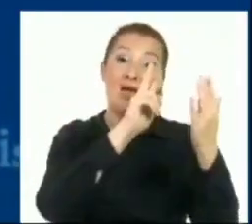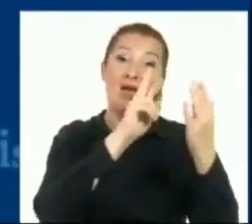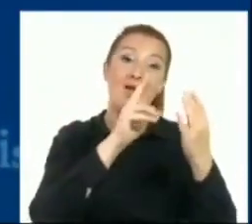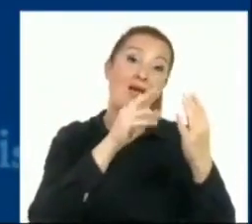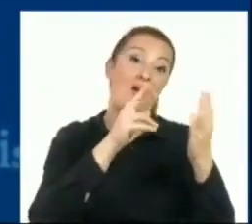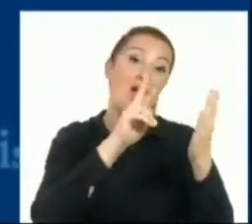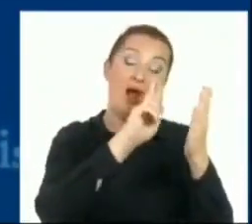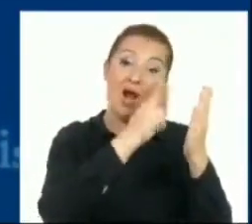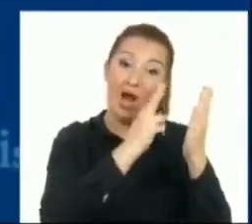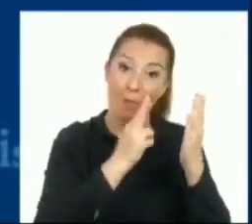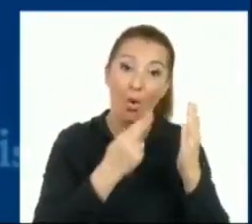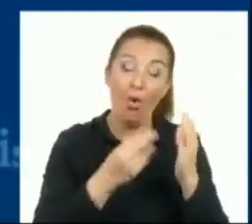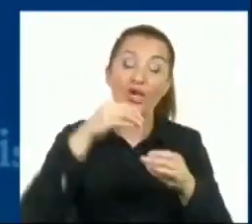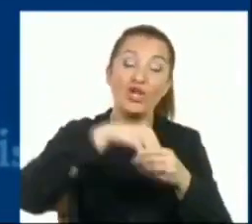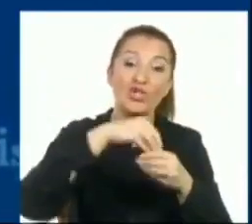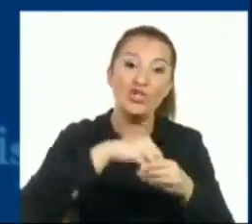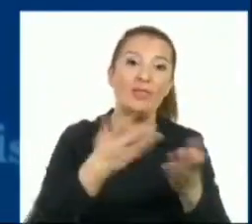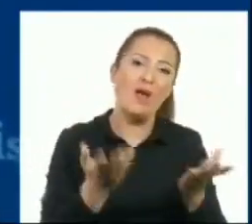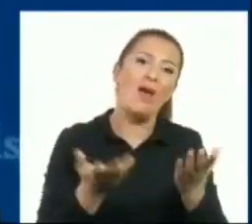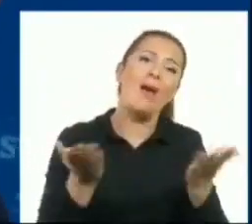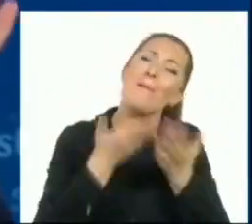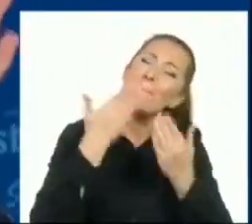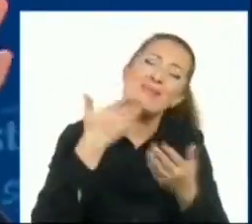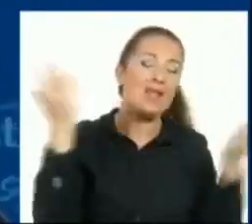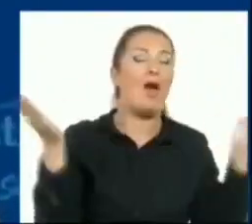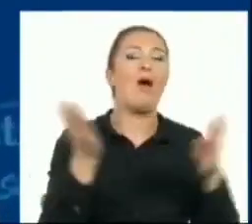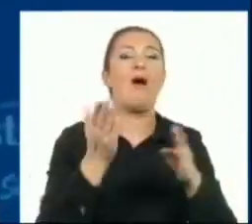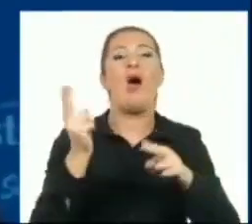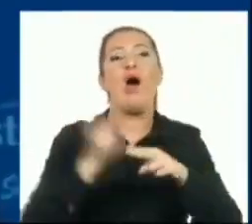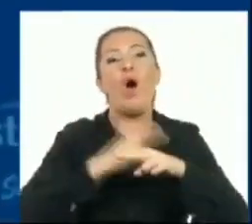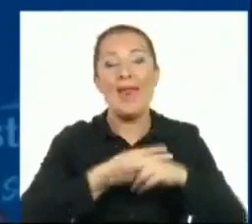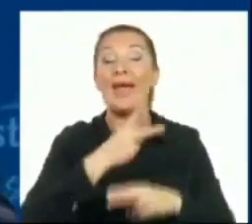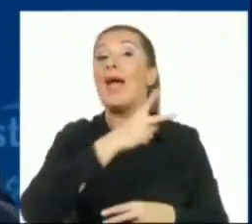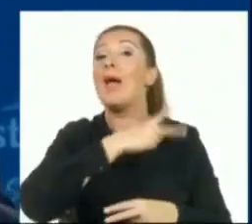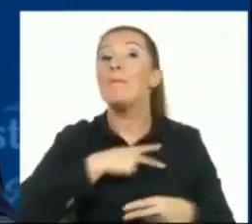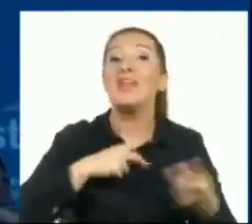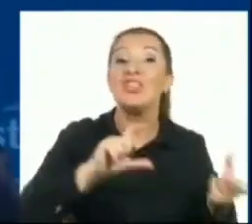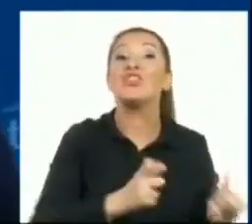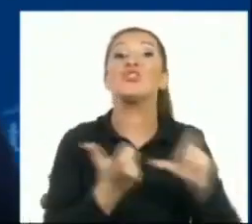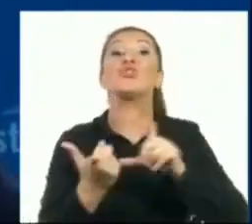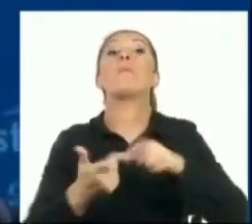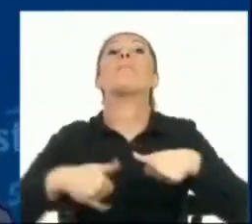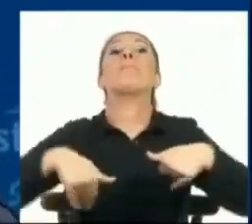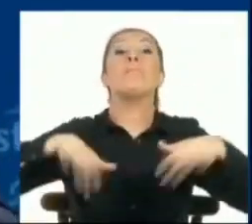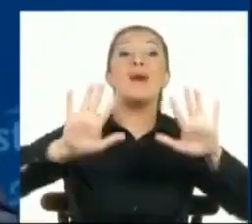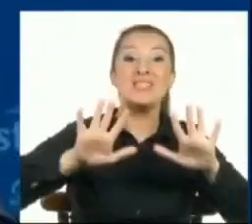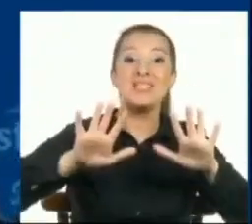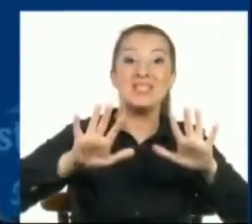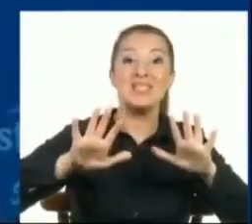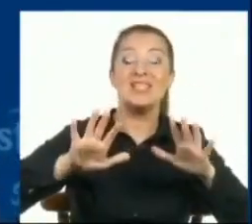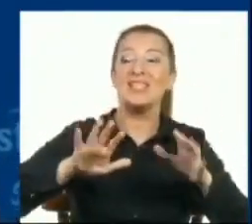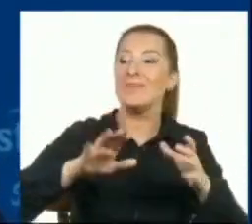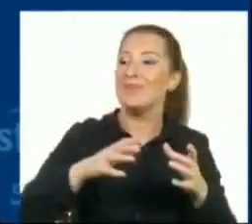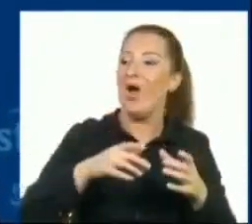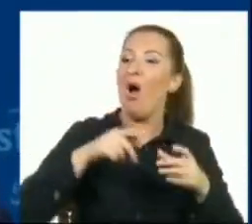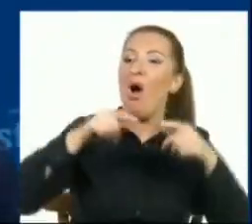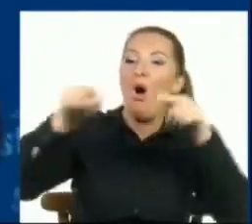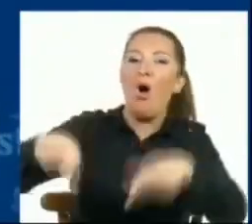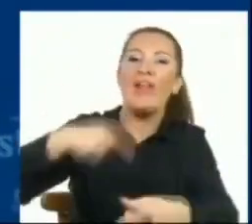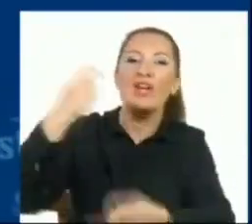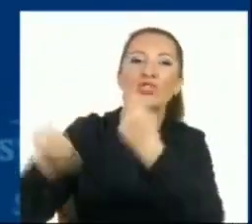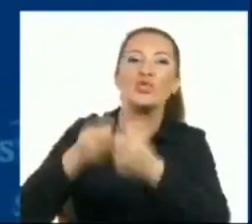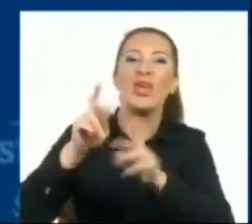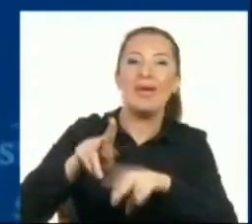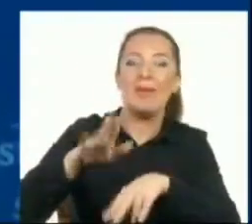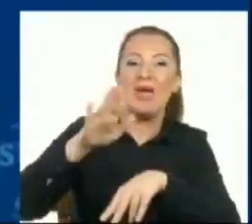oturup altına hesap kitap yapmaz. Örnek, belediye taşınmazları işgal olarak kullandırılıyor. İşgali yelerin sadece